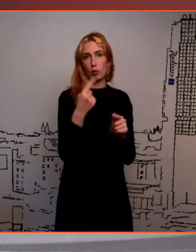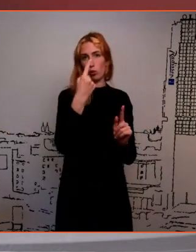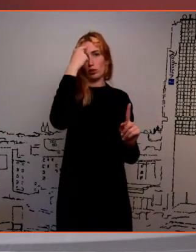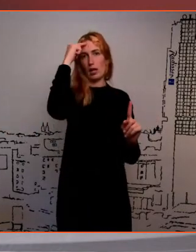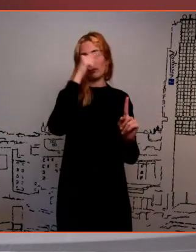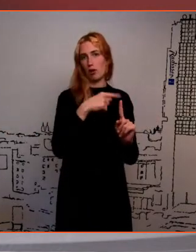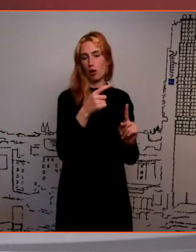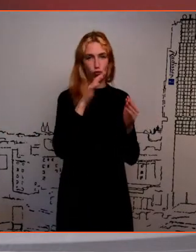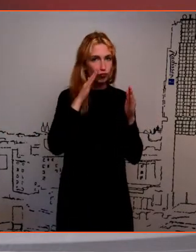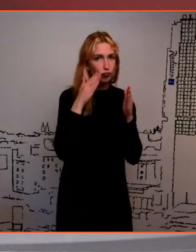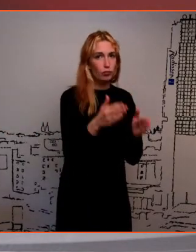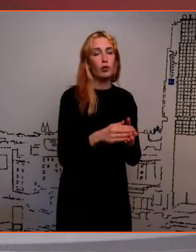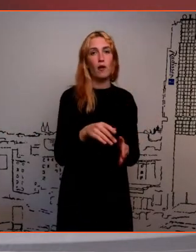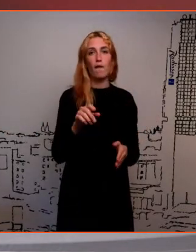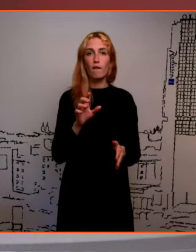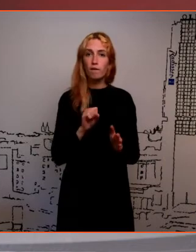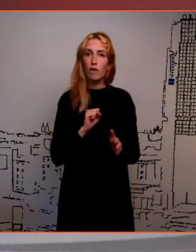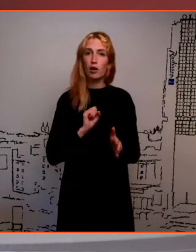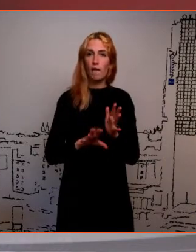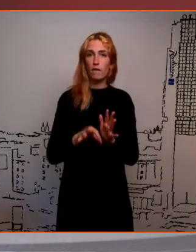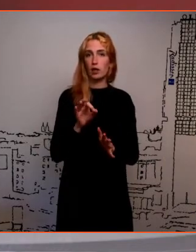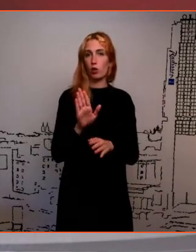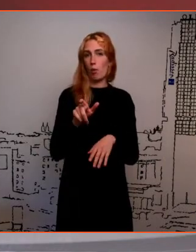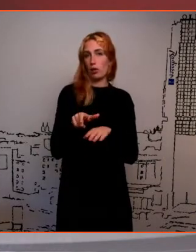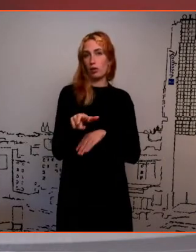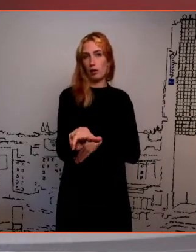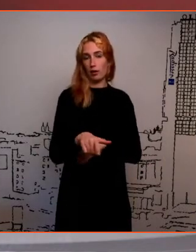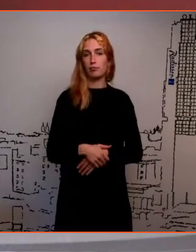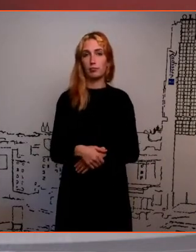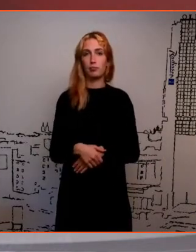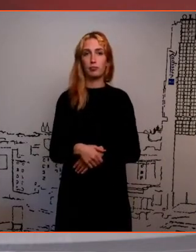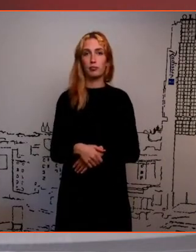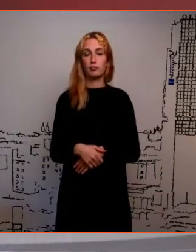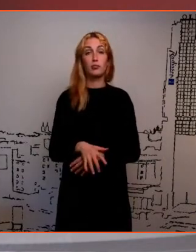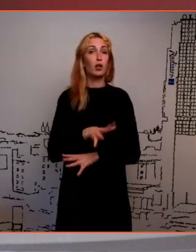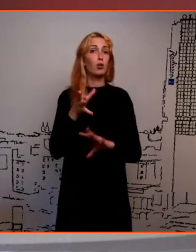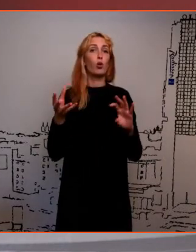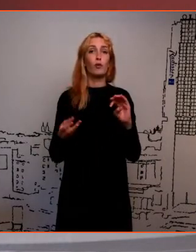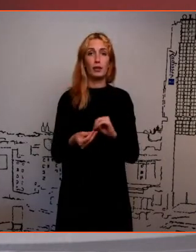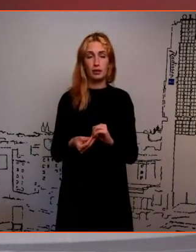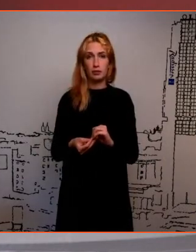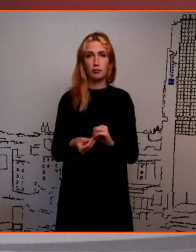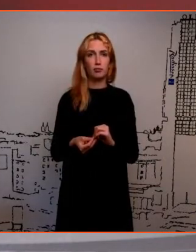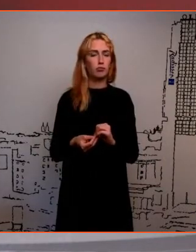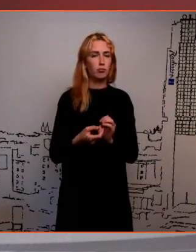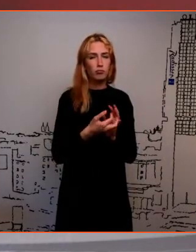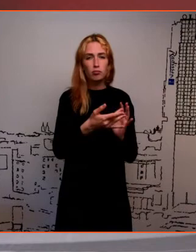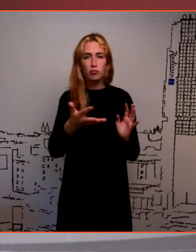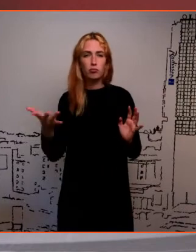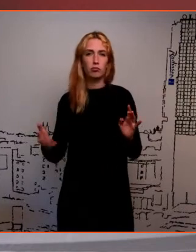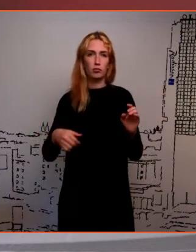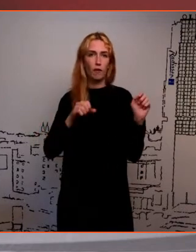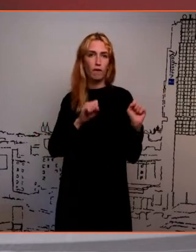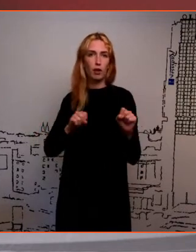ennastunda ja valida endale sobivam rada. Et selles mõttes kokku võtteks mitmed asjad on võimalikud,